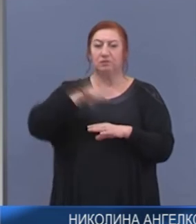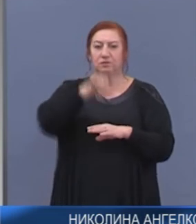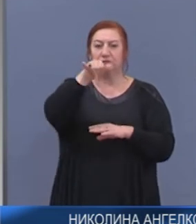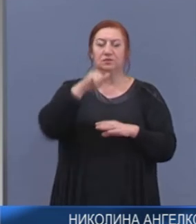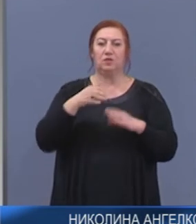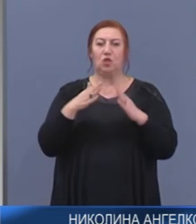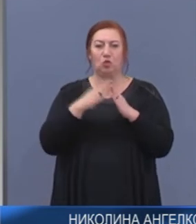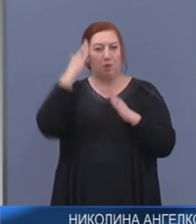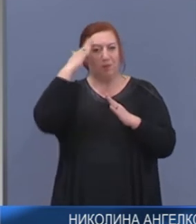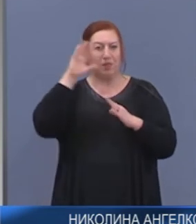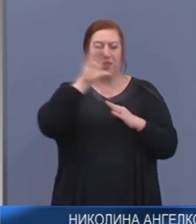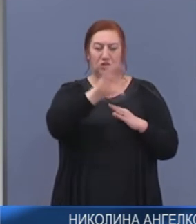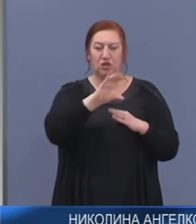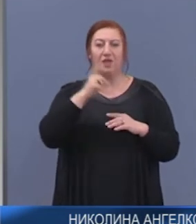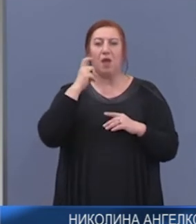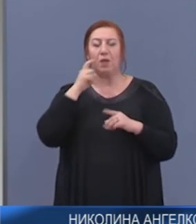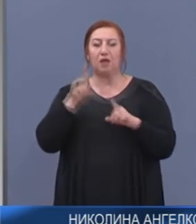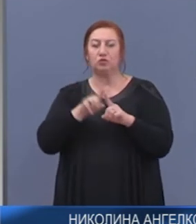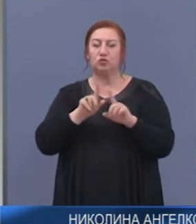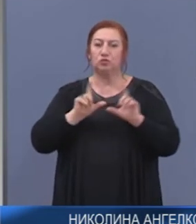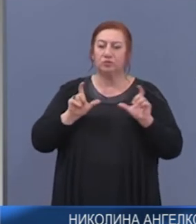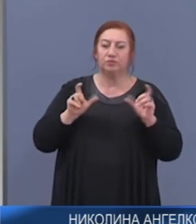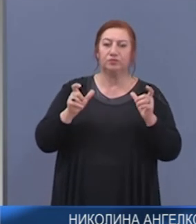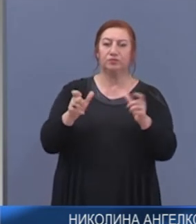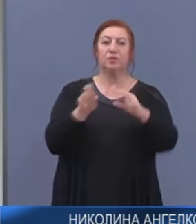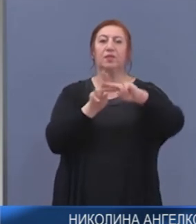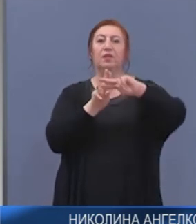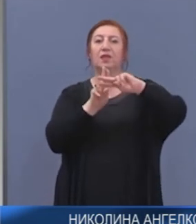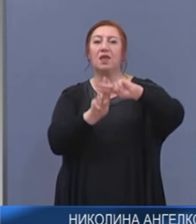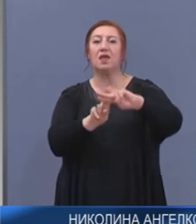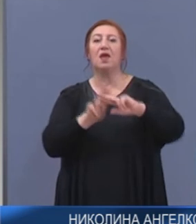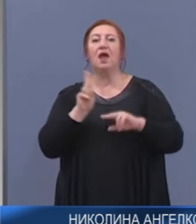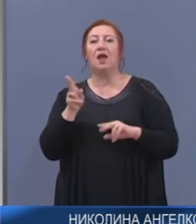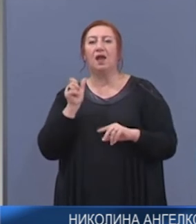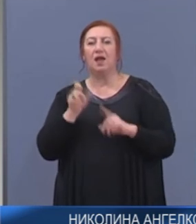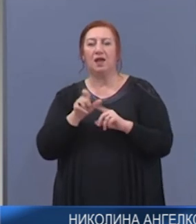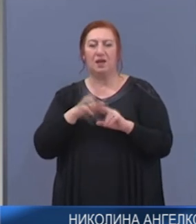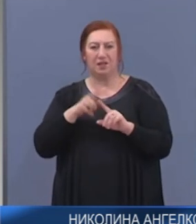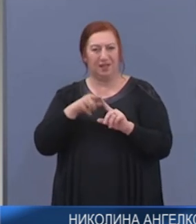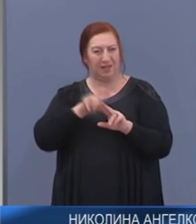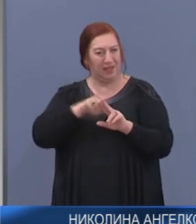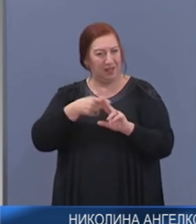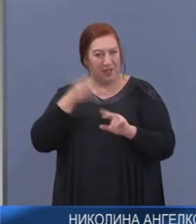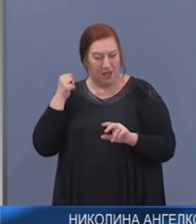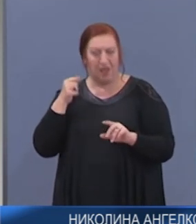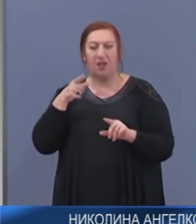който е всъщност и курорта под карантина, също има към момента...